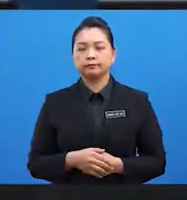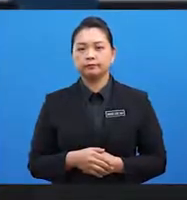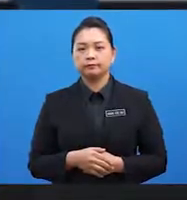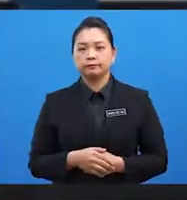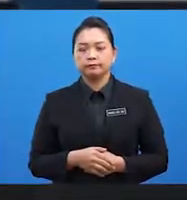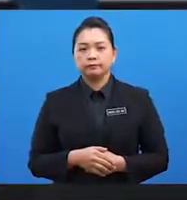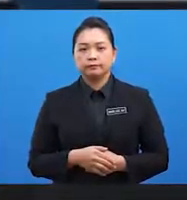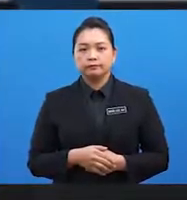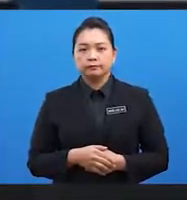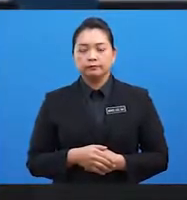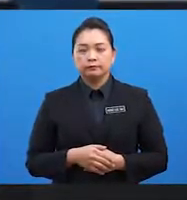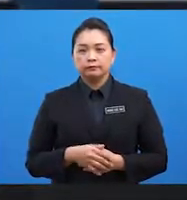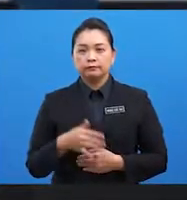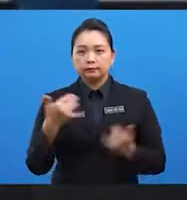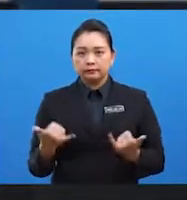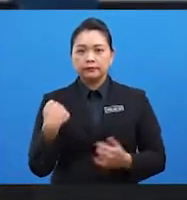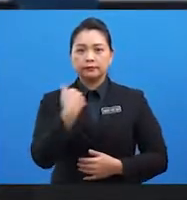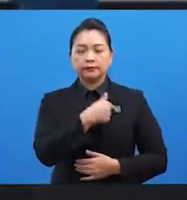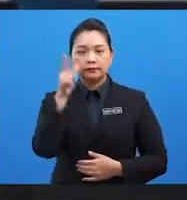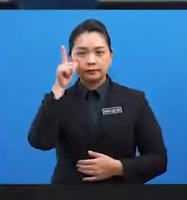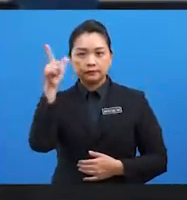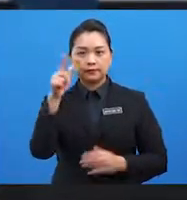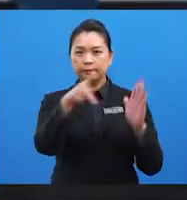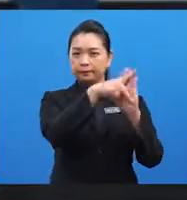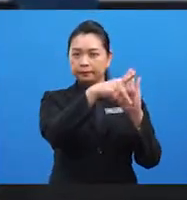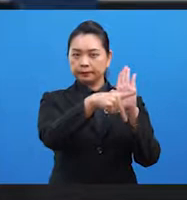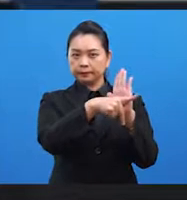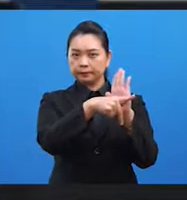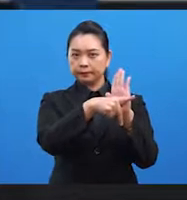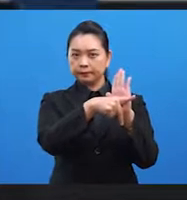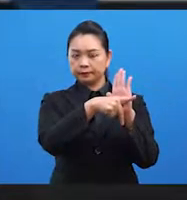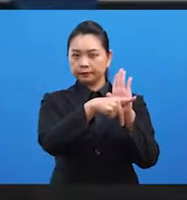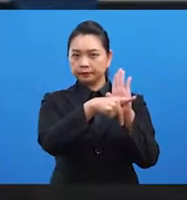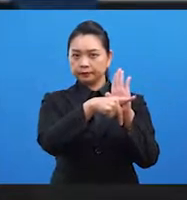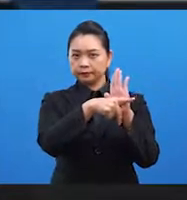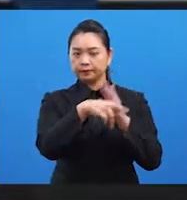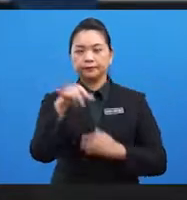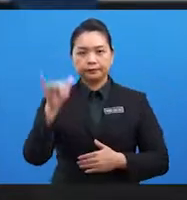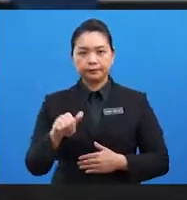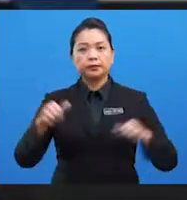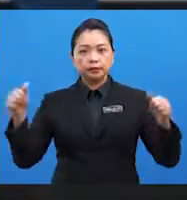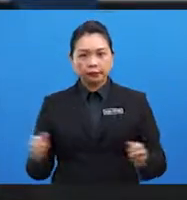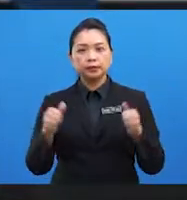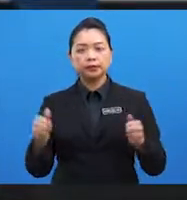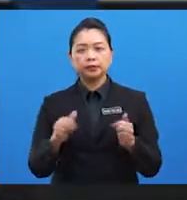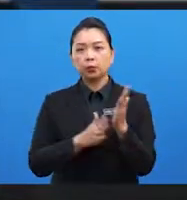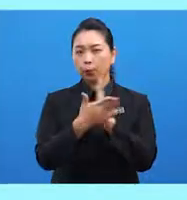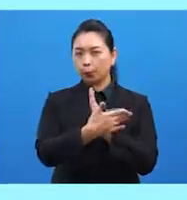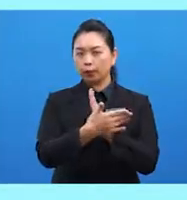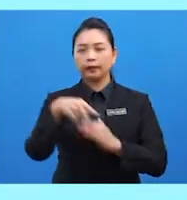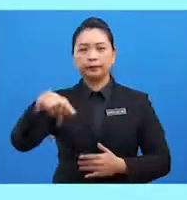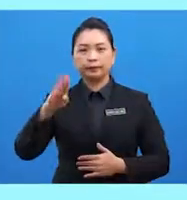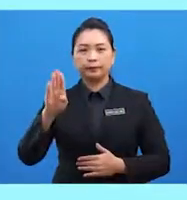Sekarang, mari kita lihat pula prinsip-prinsip atau piagam yang diamalkan PBB. Satu,